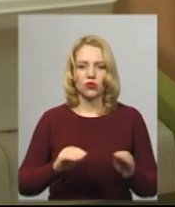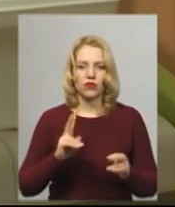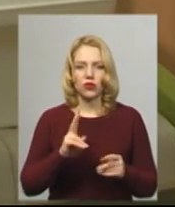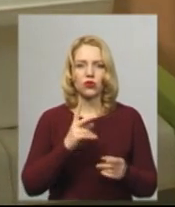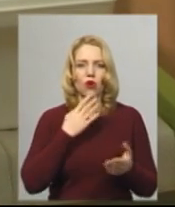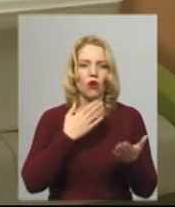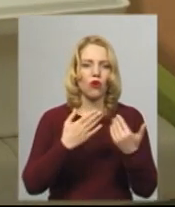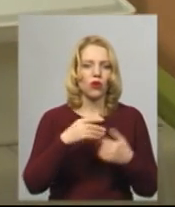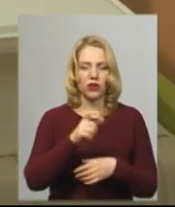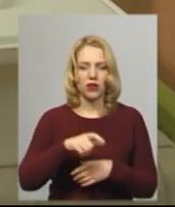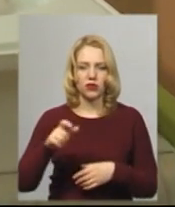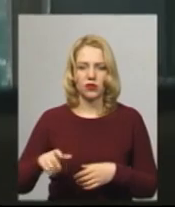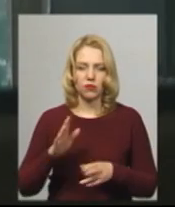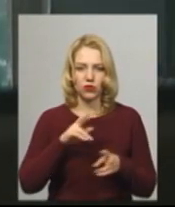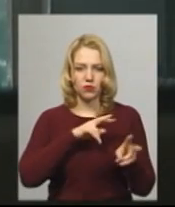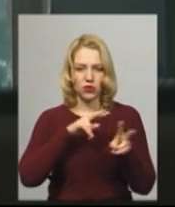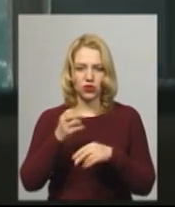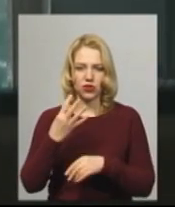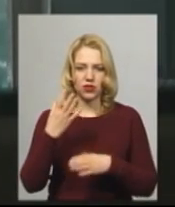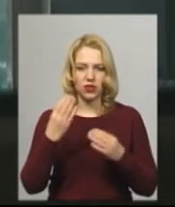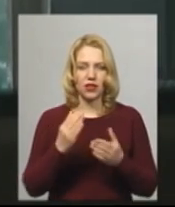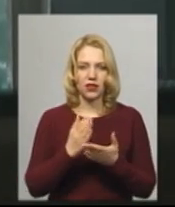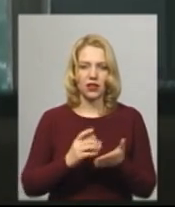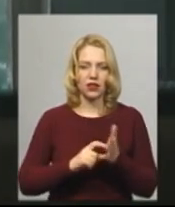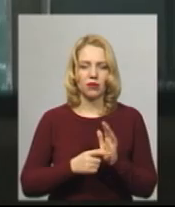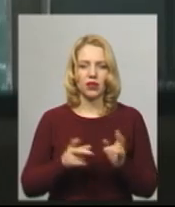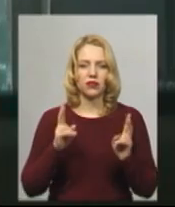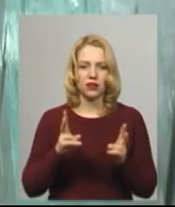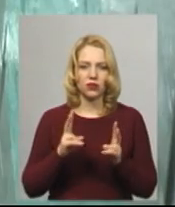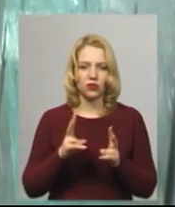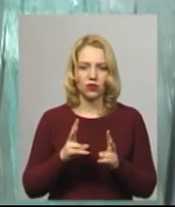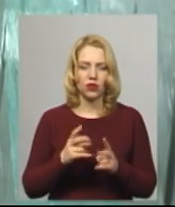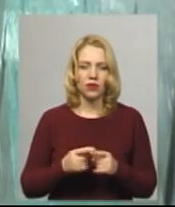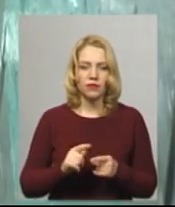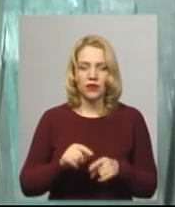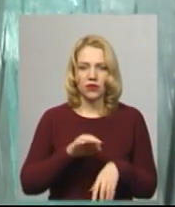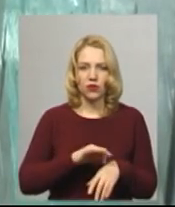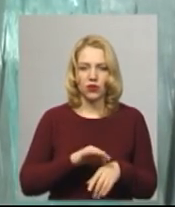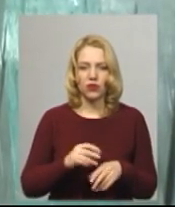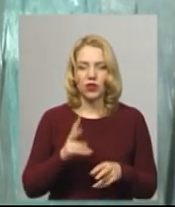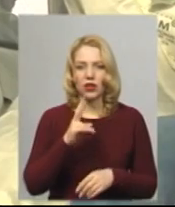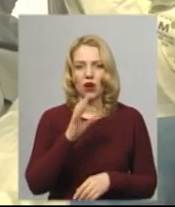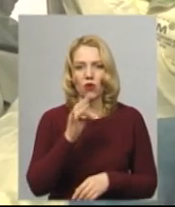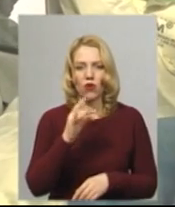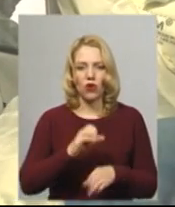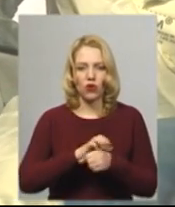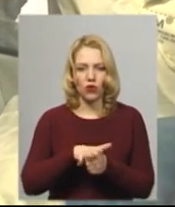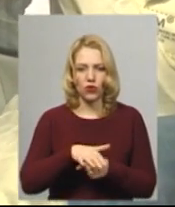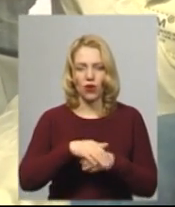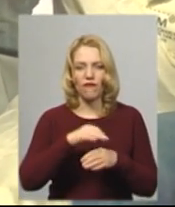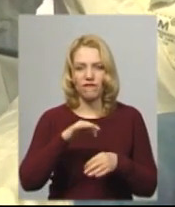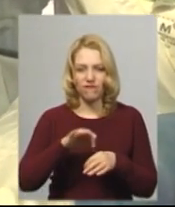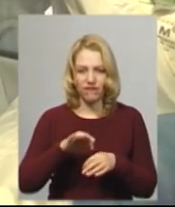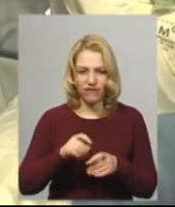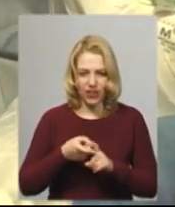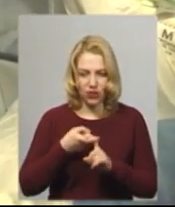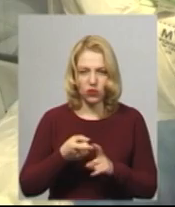спостерігати 14 днів. Є ще й кімната для тих, хто достає хворого. Коронавірус має схожі до гріпу симптоми, розповідає головний лікар